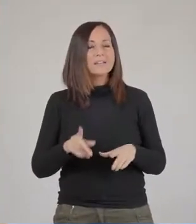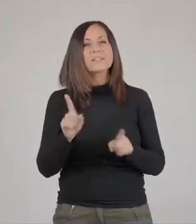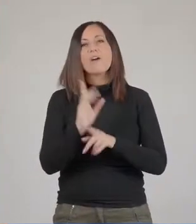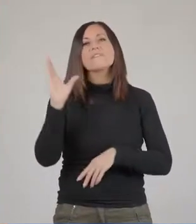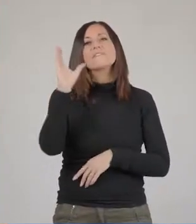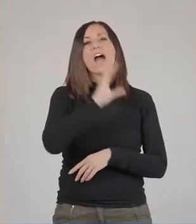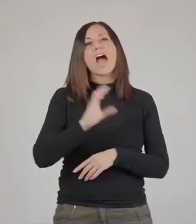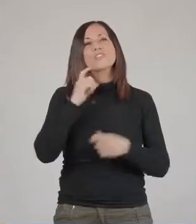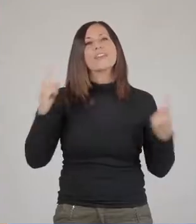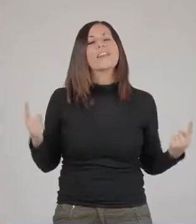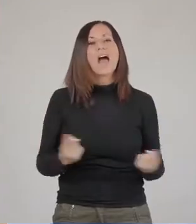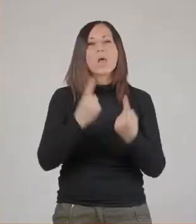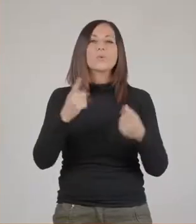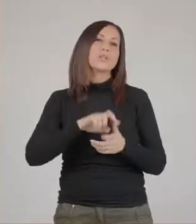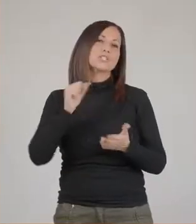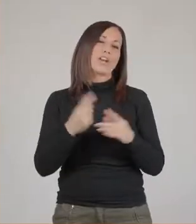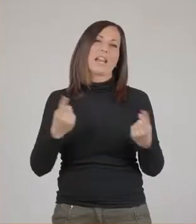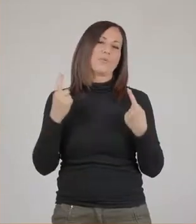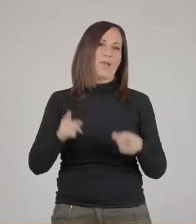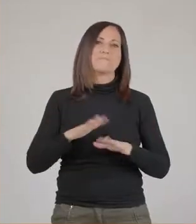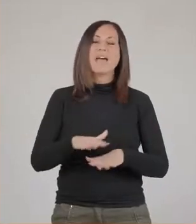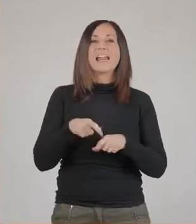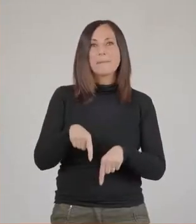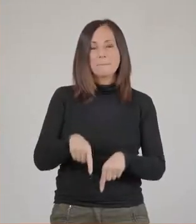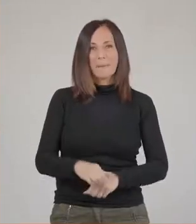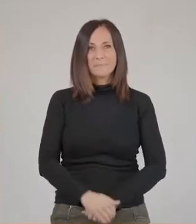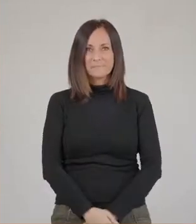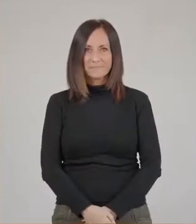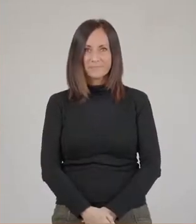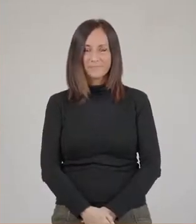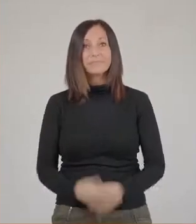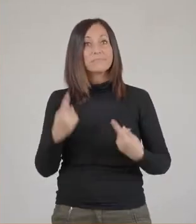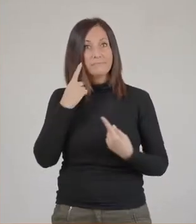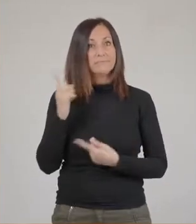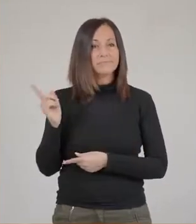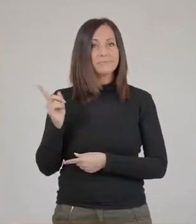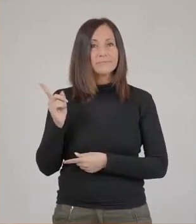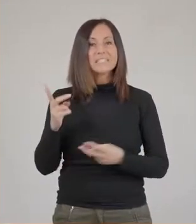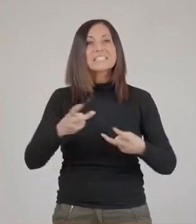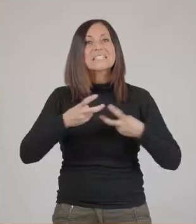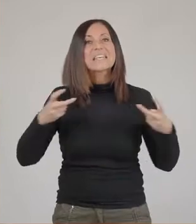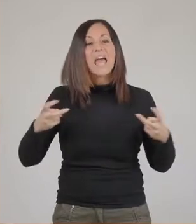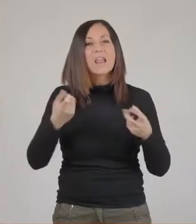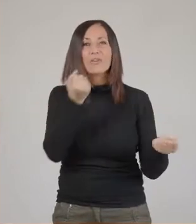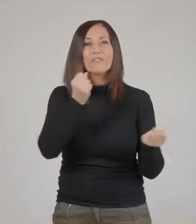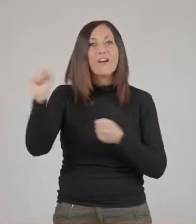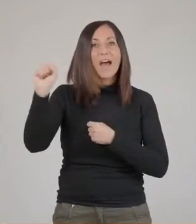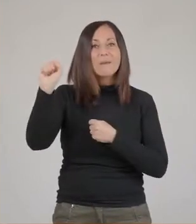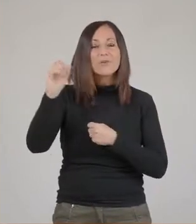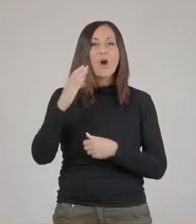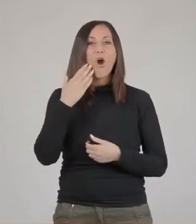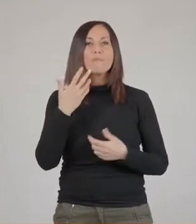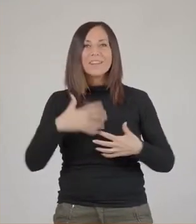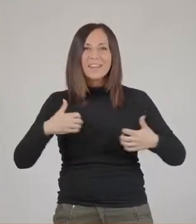nella natura e anche nella storia naturale della maremma. Questo è lo scheletro del